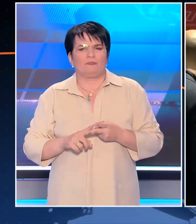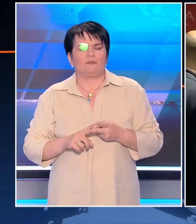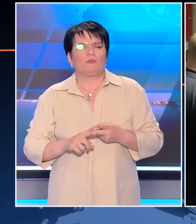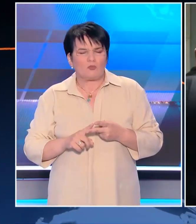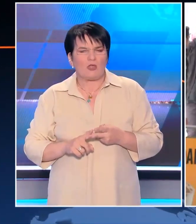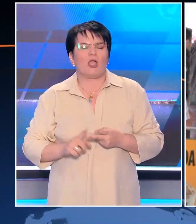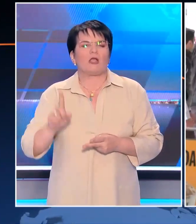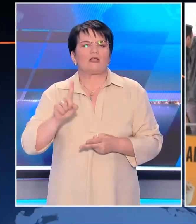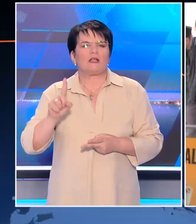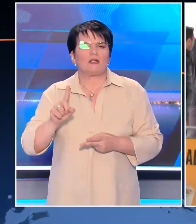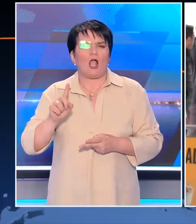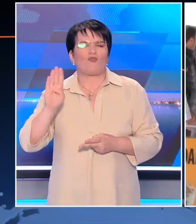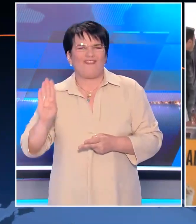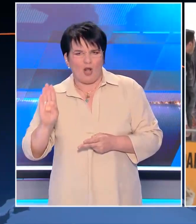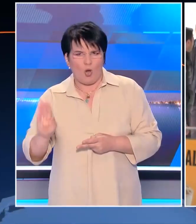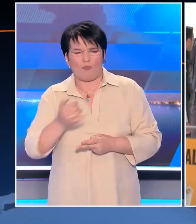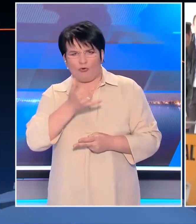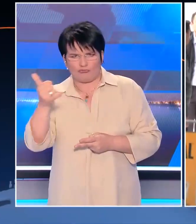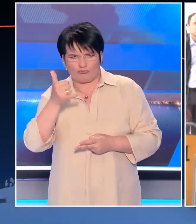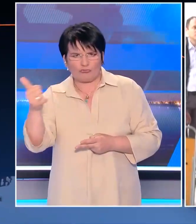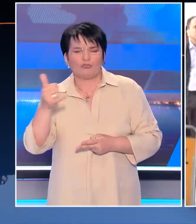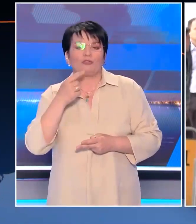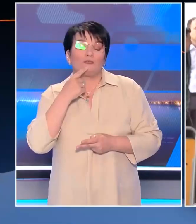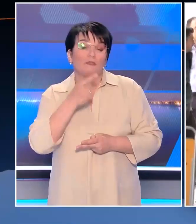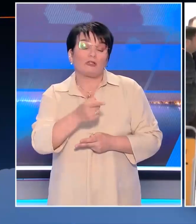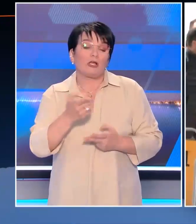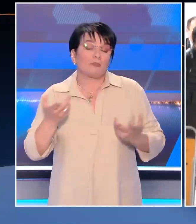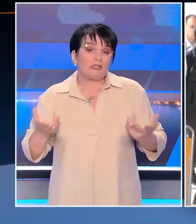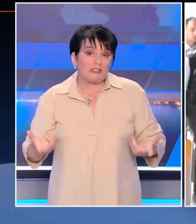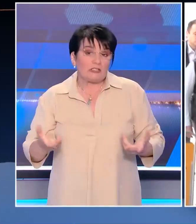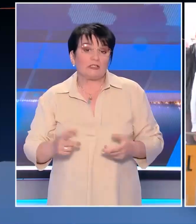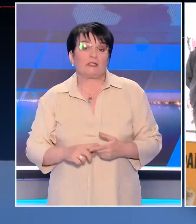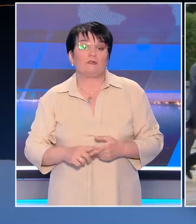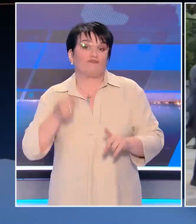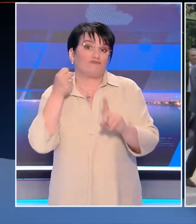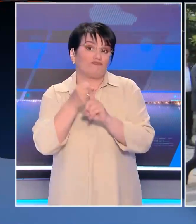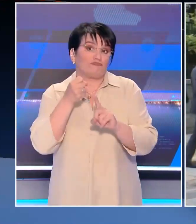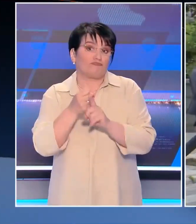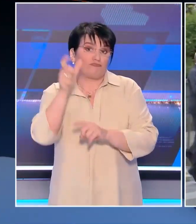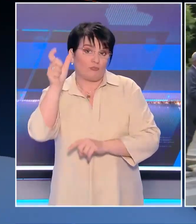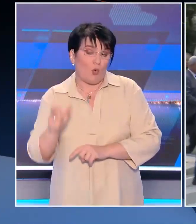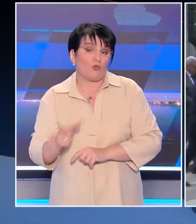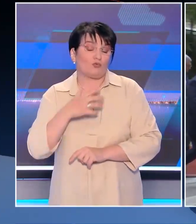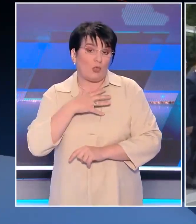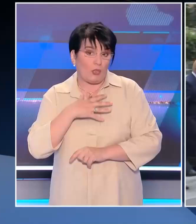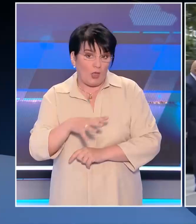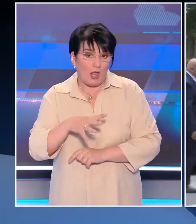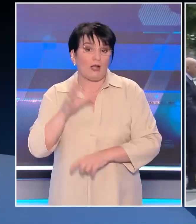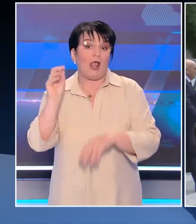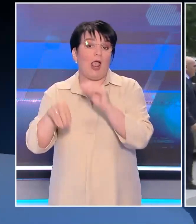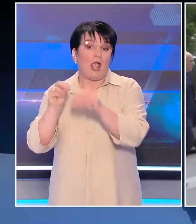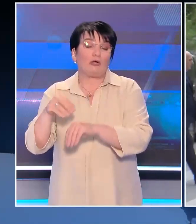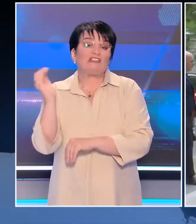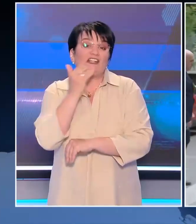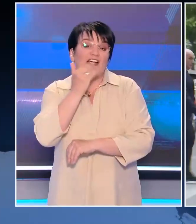αλλά και τον κύριο Κυριάκο Βελόπουλο λέγοντας, εκφράζοντας την επιδίωξή του ότι θέλει οι εκλογές να